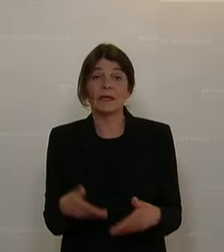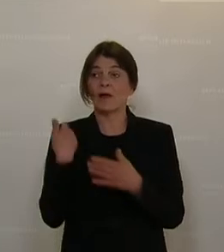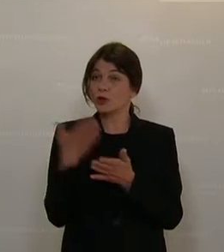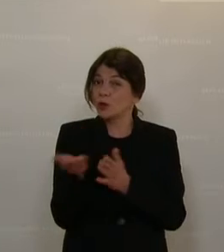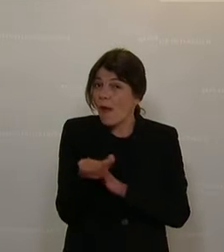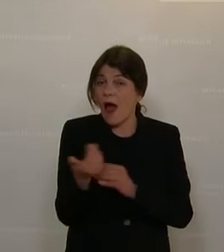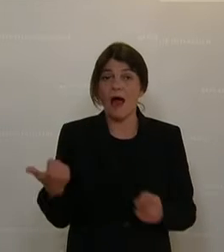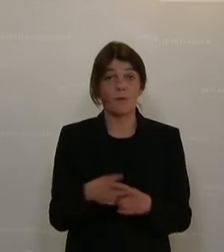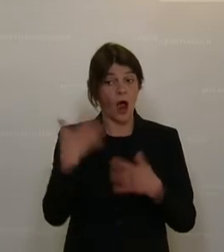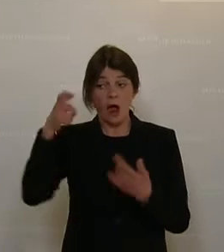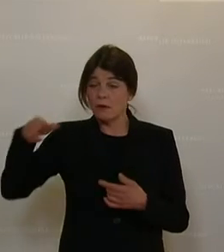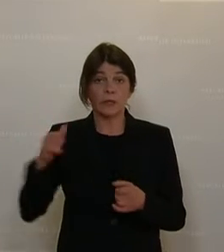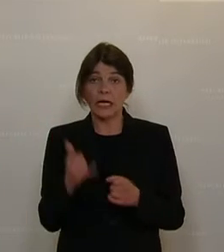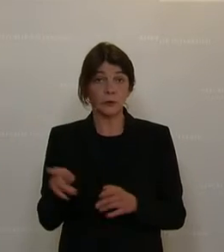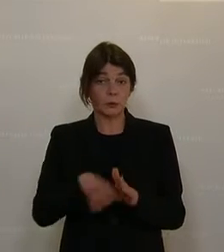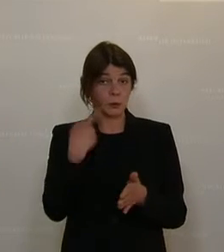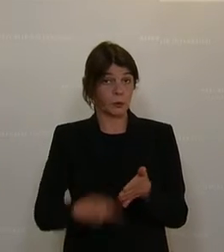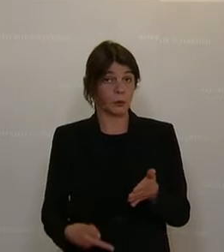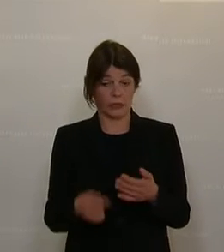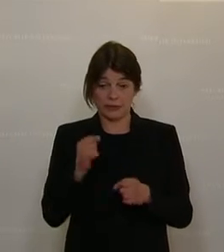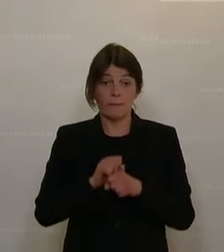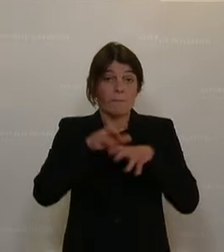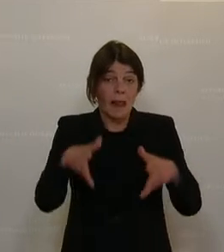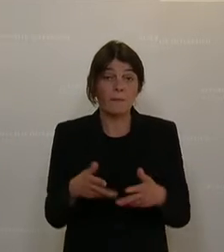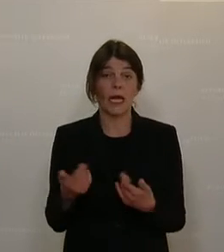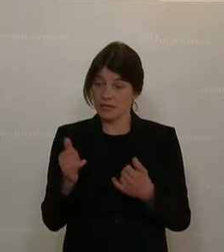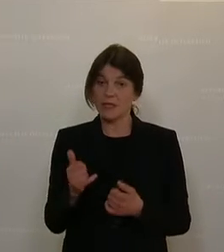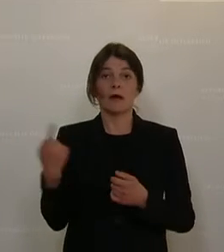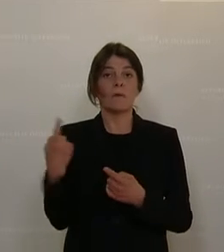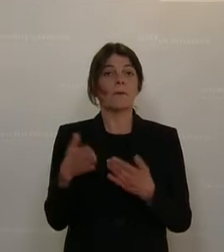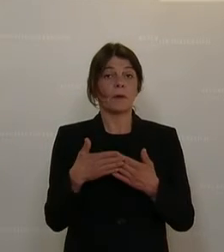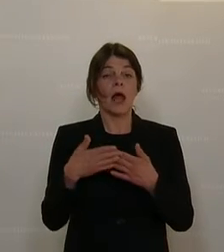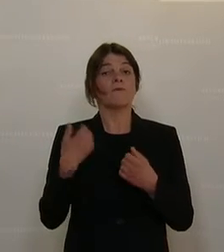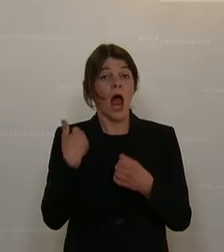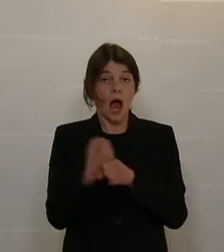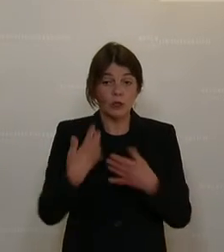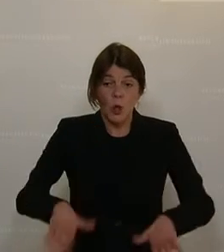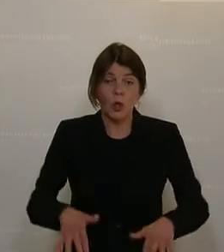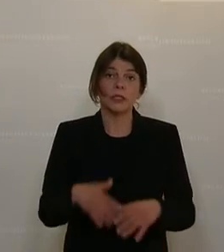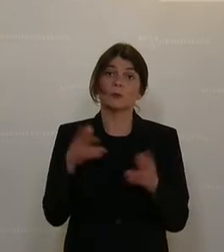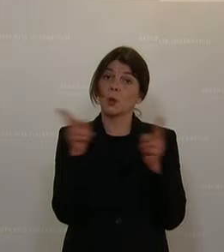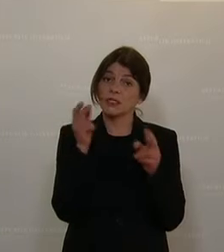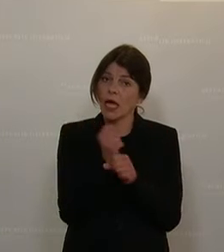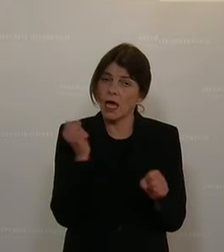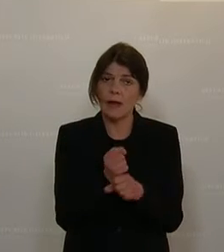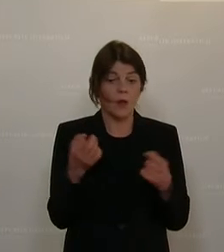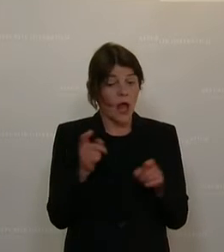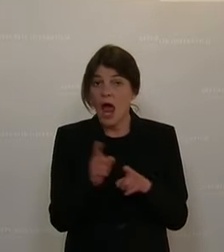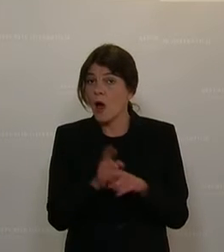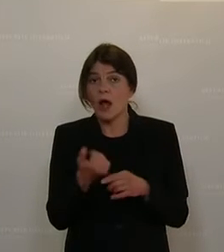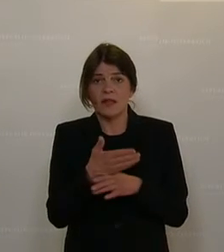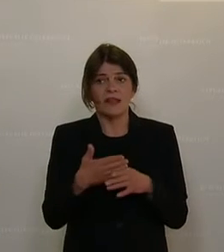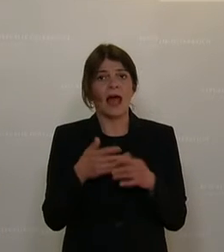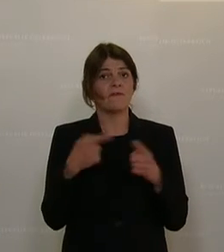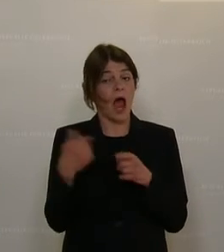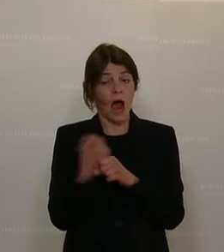waren und auch denjenigen, die unverschuldeterweise in der Pandemie, jetzt in Arbeitslosigkeit, Kurzarbeit oder auch teilweise bei